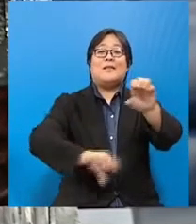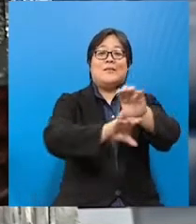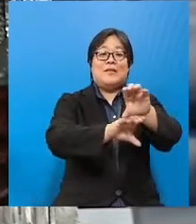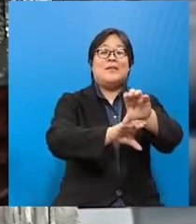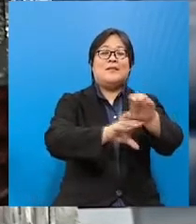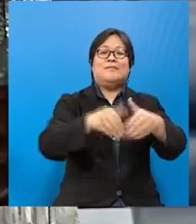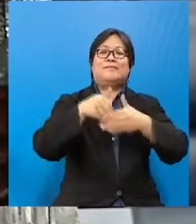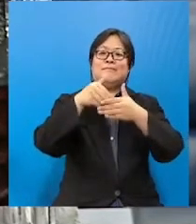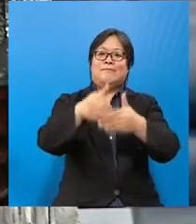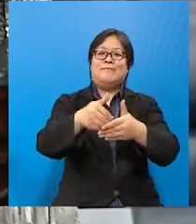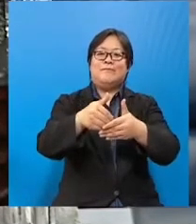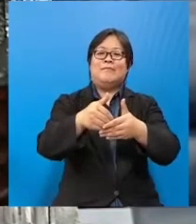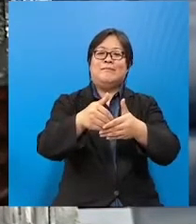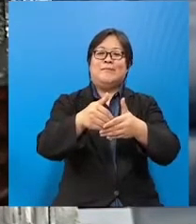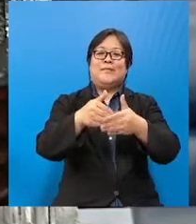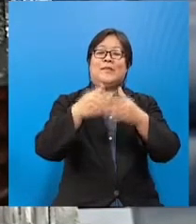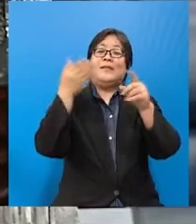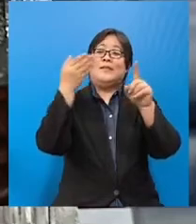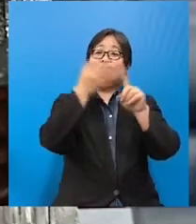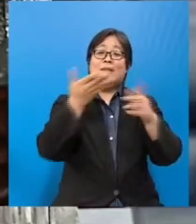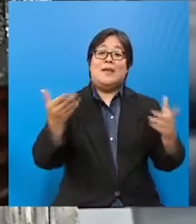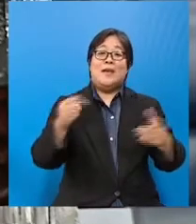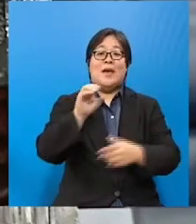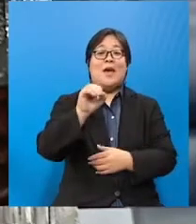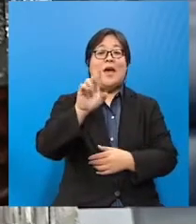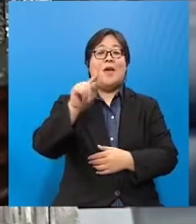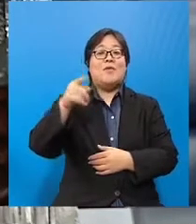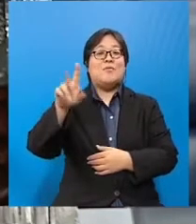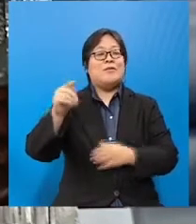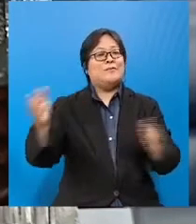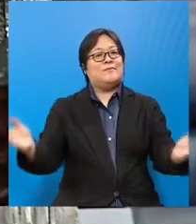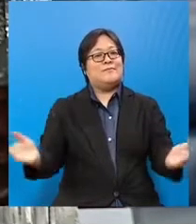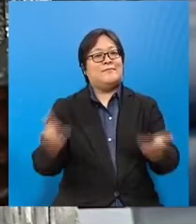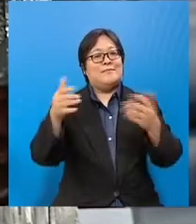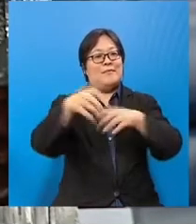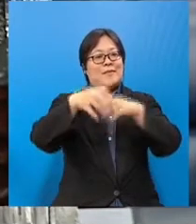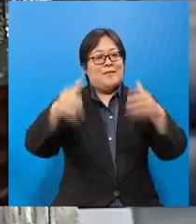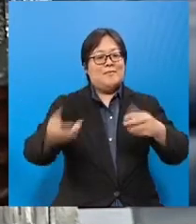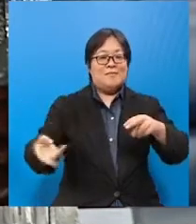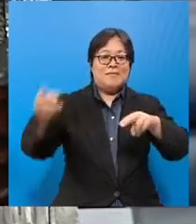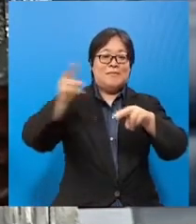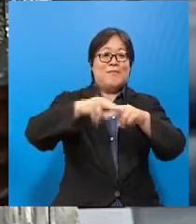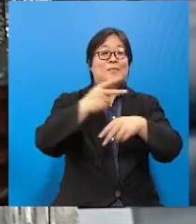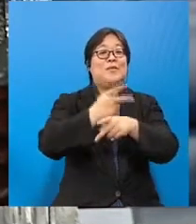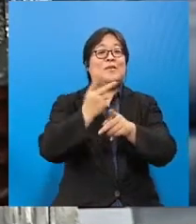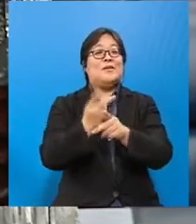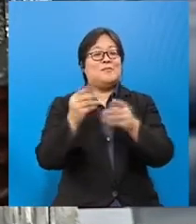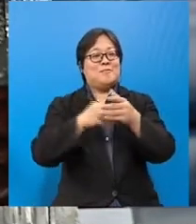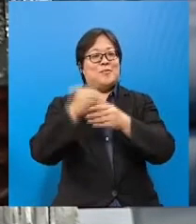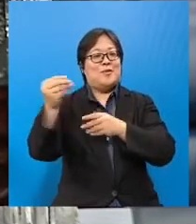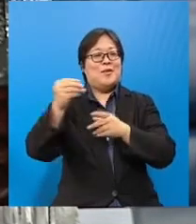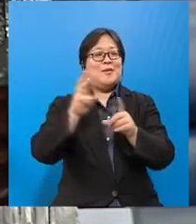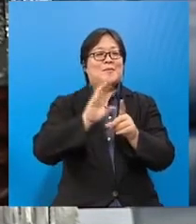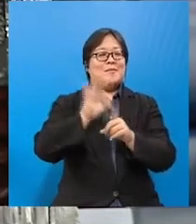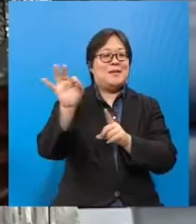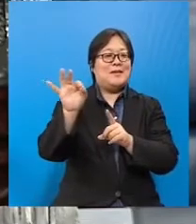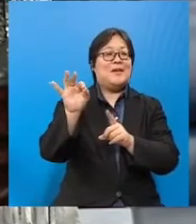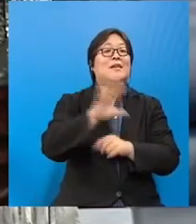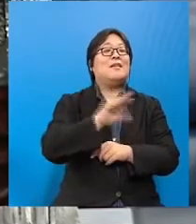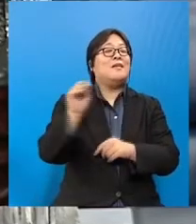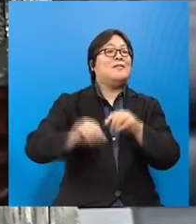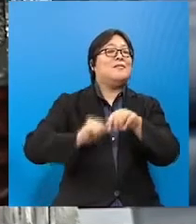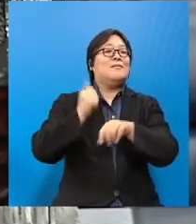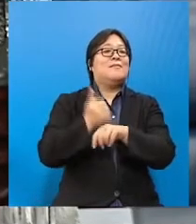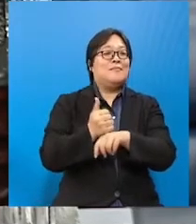insentif yang berasaskan output yang akan menggalakkan pesawat untuk meningkatkan produktiviti pengeluaran padi di samping